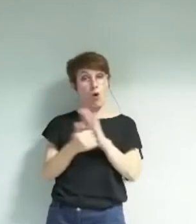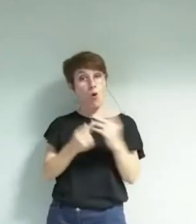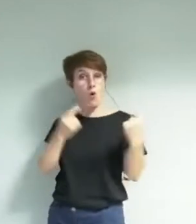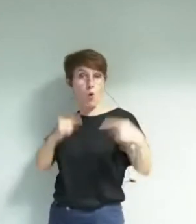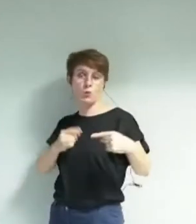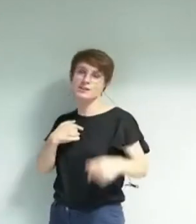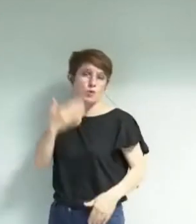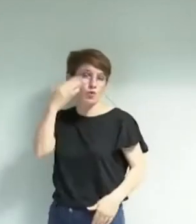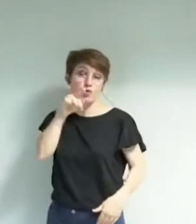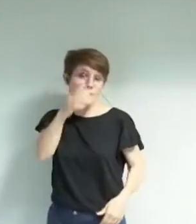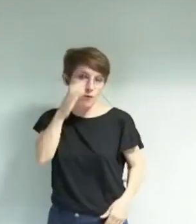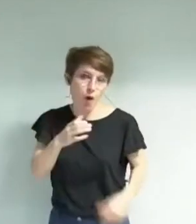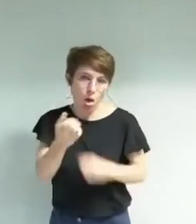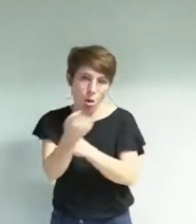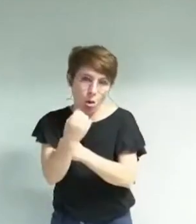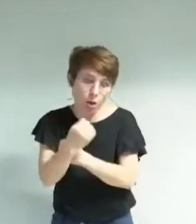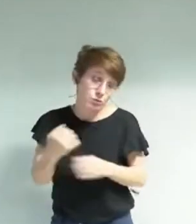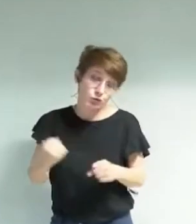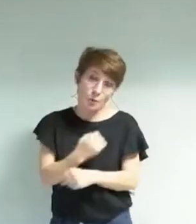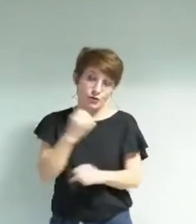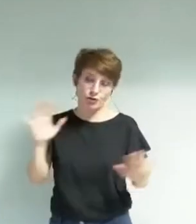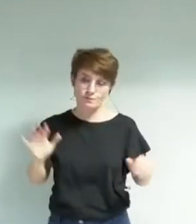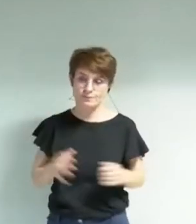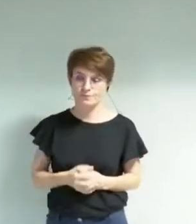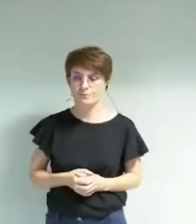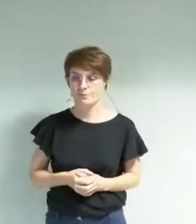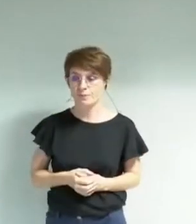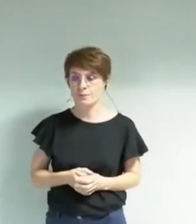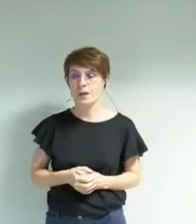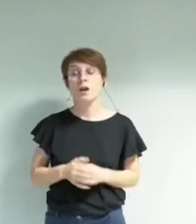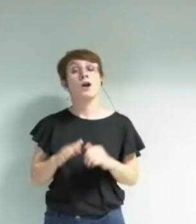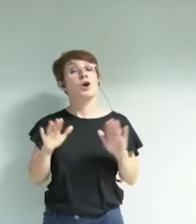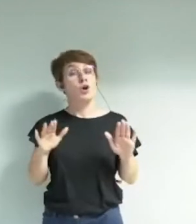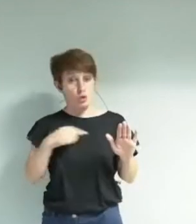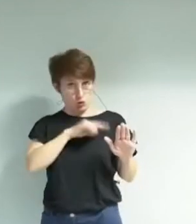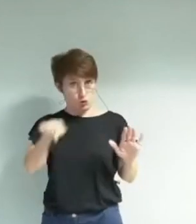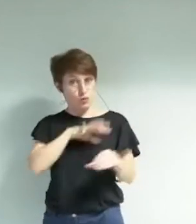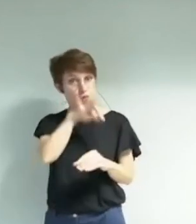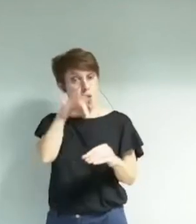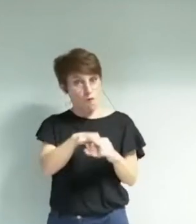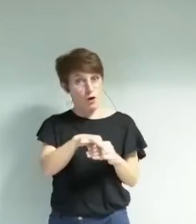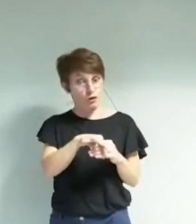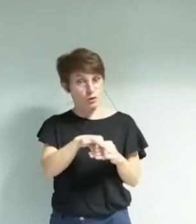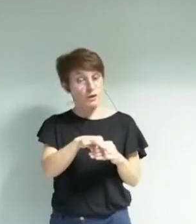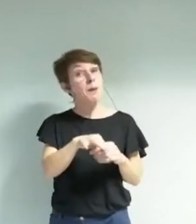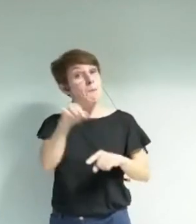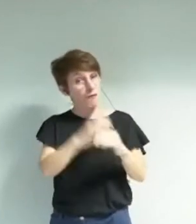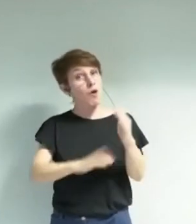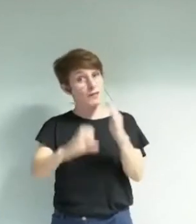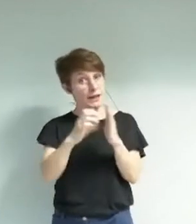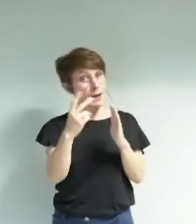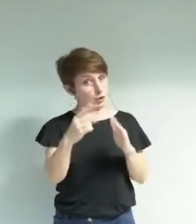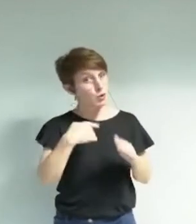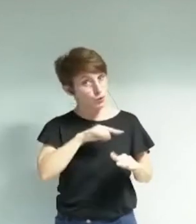sectarisme vous n'en tiendrez aucun compte, mais c'est dommage. Je vous rappelle que nous votons un certain nombre de vos délibérations